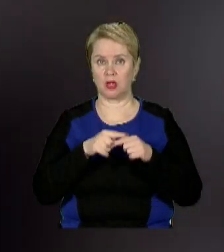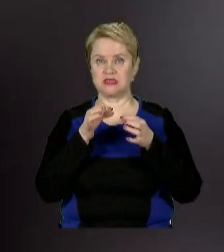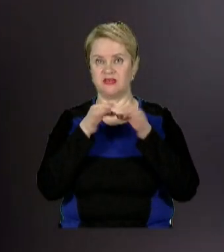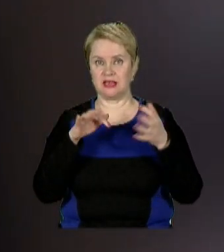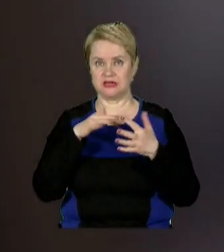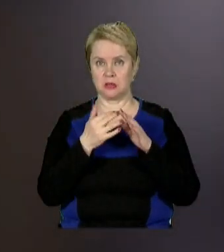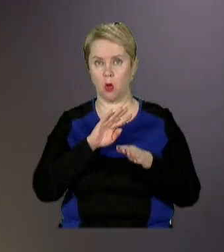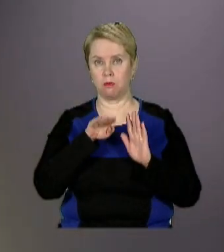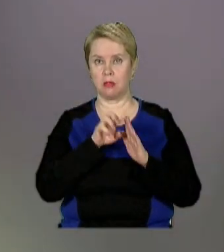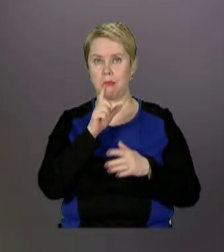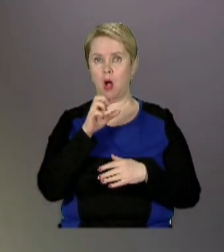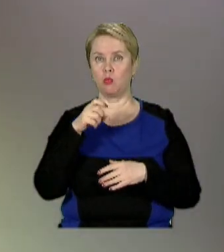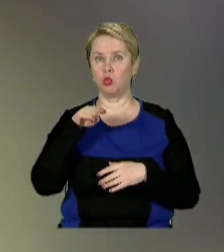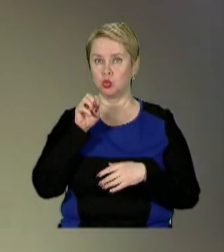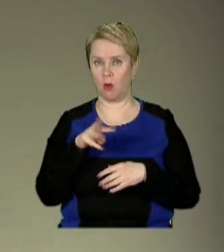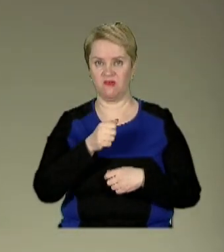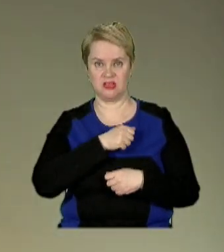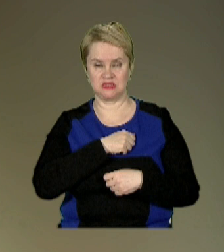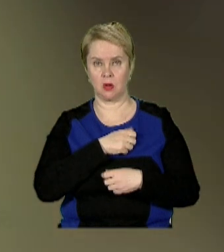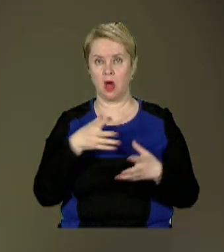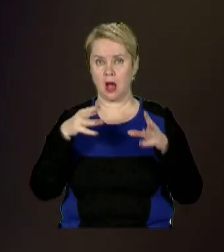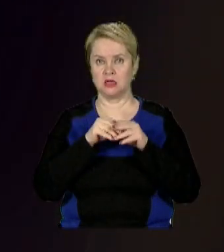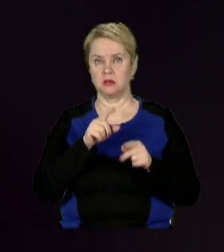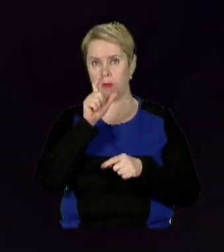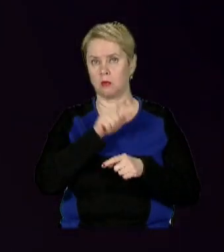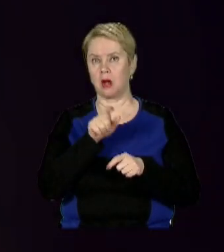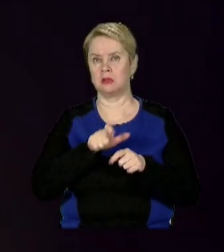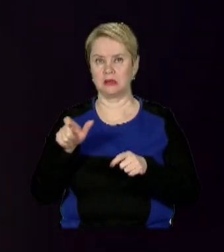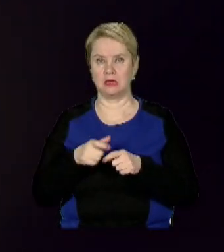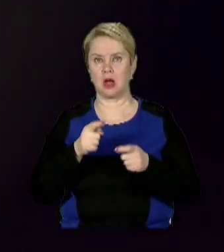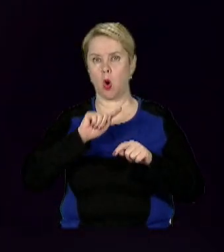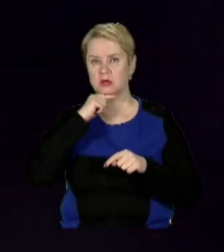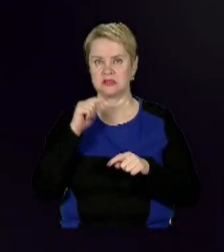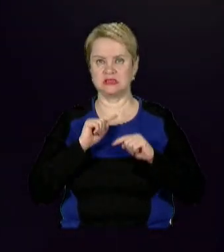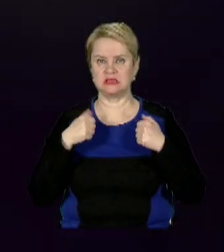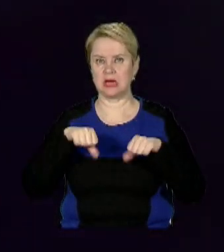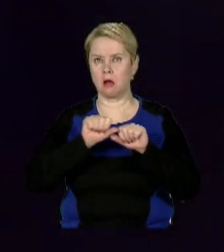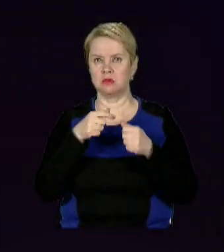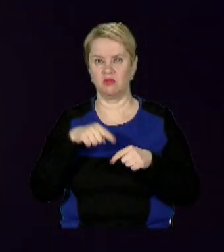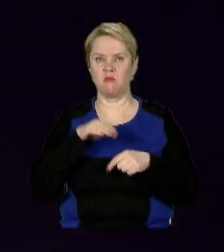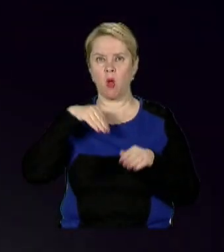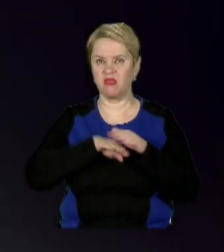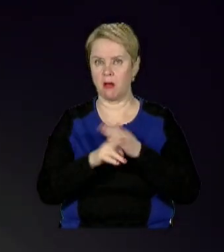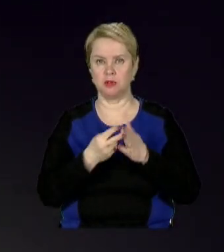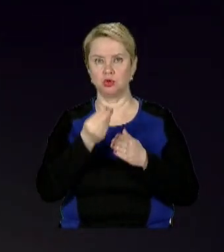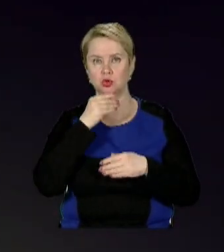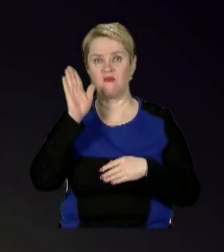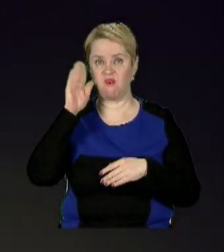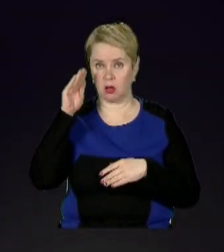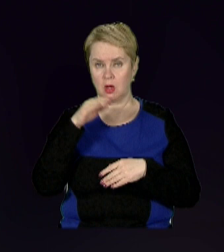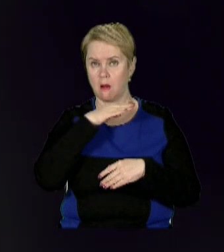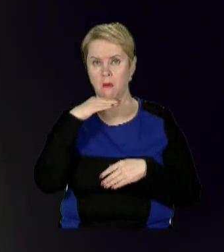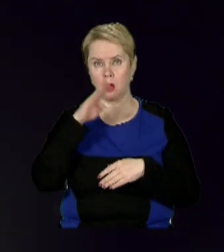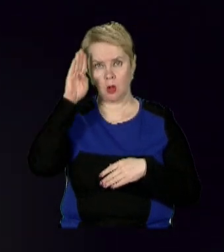звільнили село під Бахмутом. Військового разом із побратимами росіяни тримали замкненими в підвалі, без їжі та води.